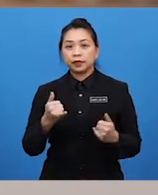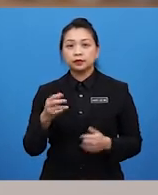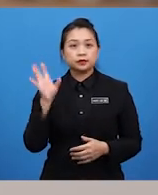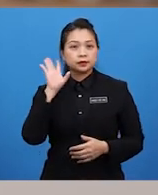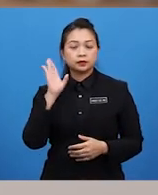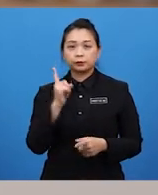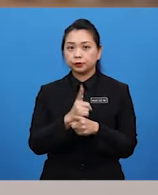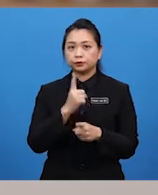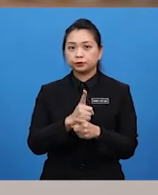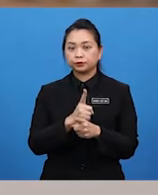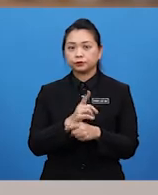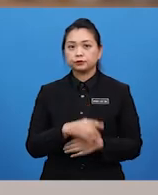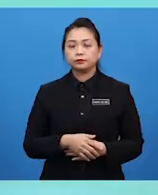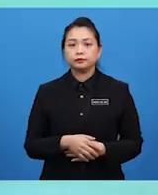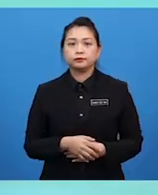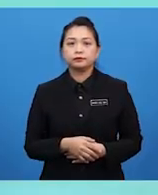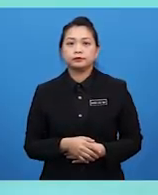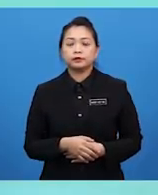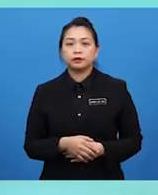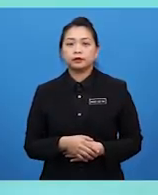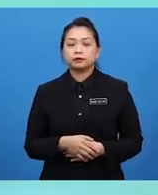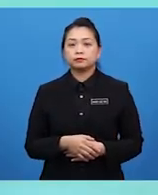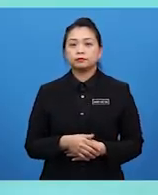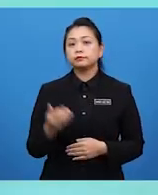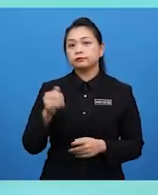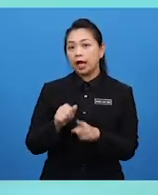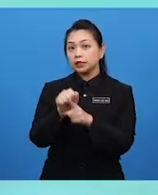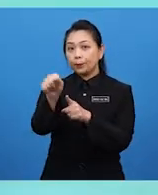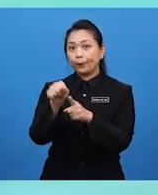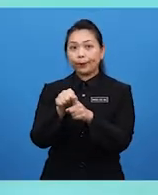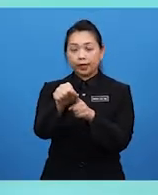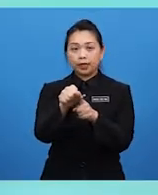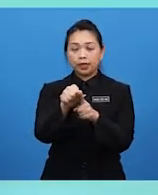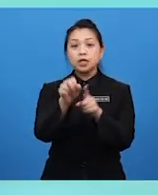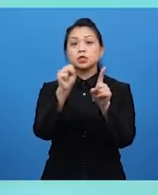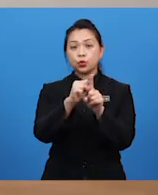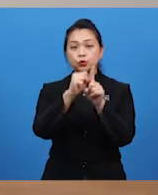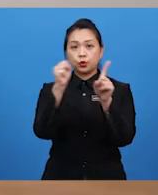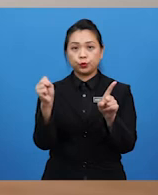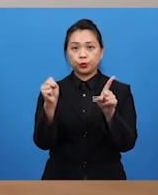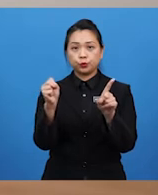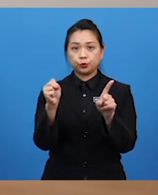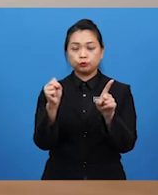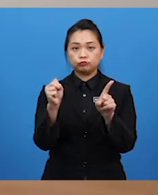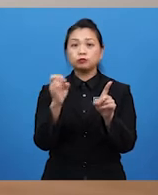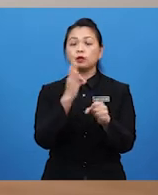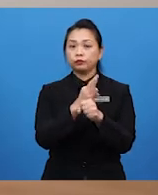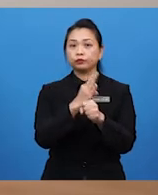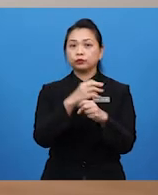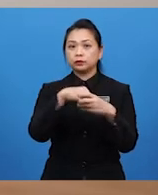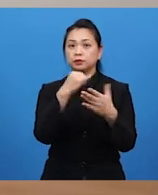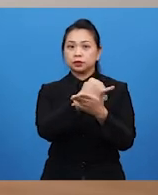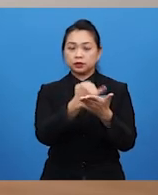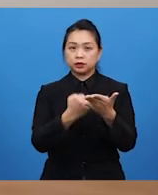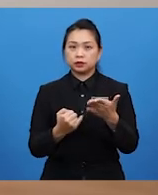-betul. Cikgu Don, jangan kita lupa aspek psikologi turut berperangan dalam seni visual. Macam mana pula itu Cikgu Arief?